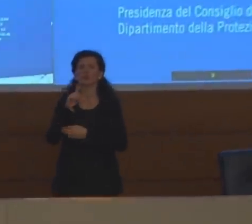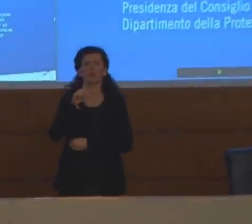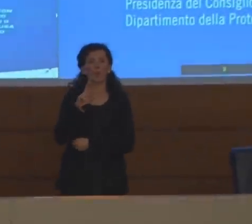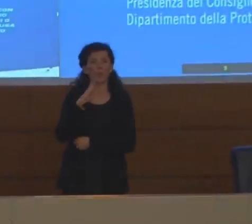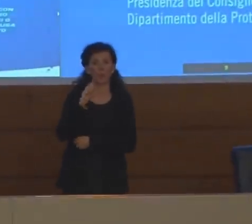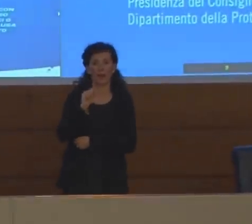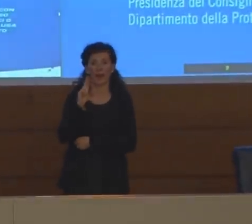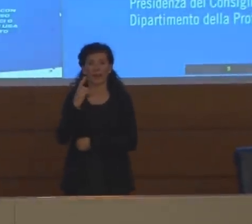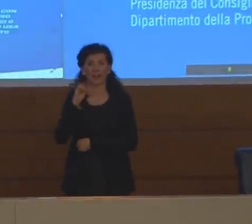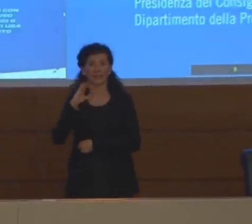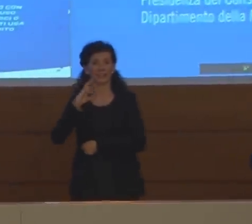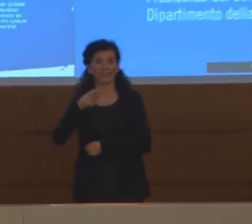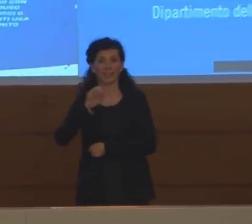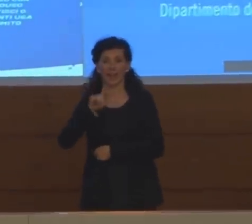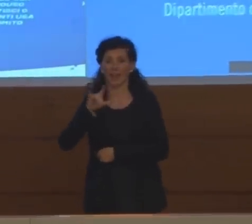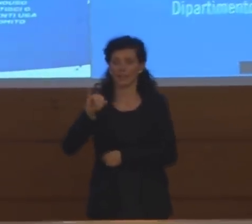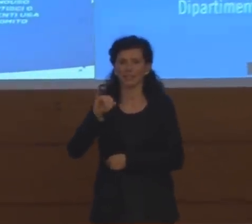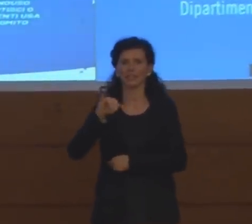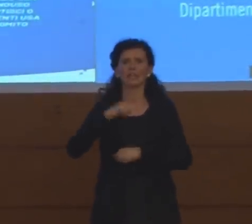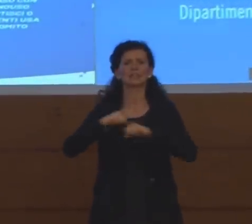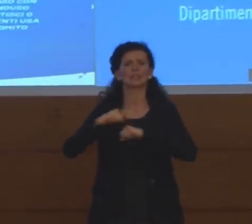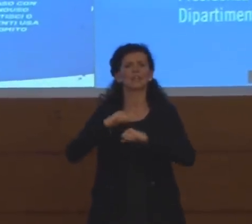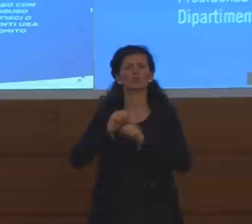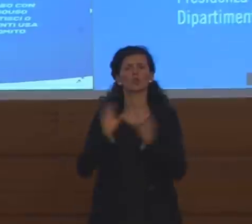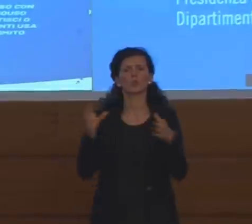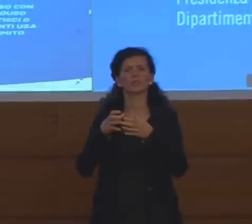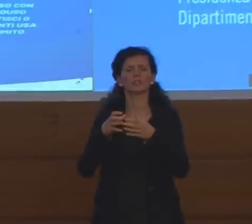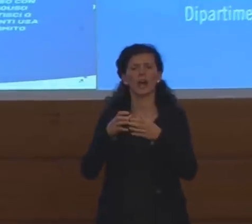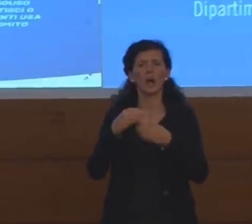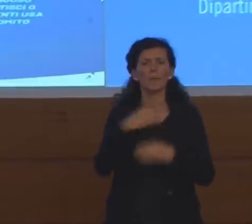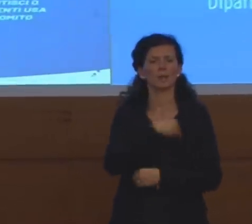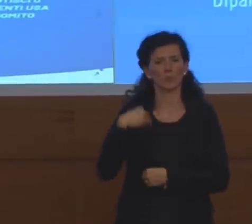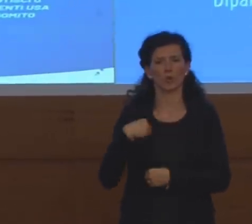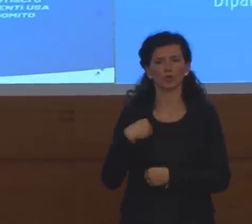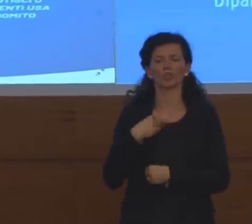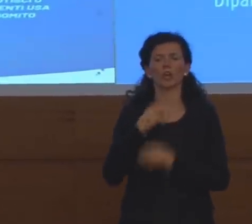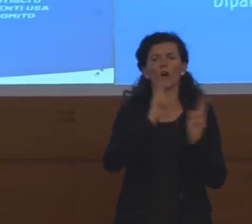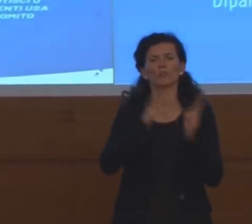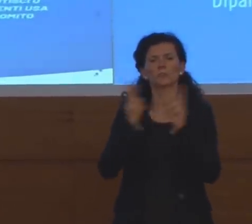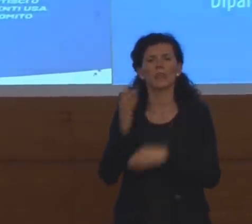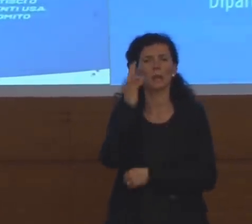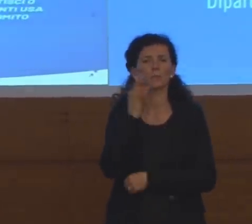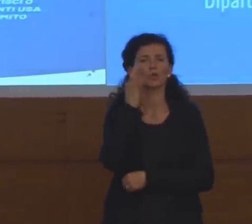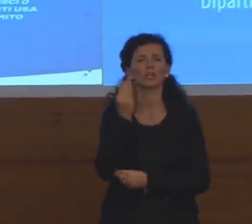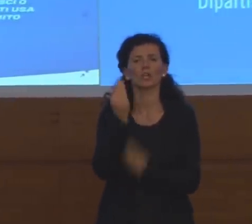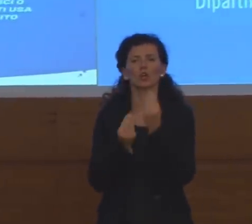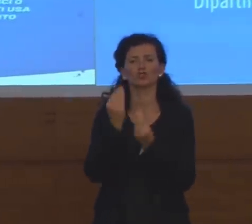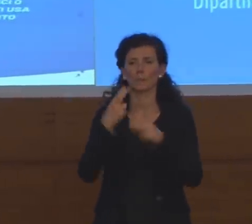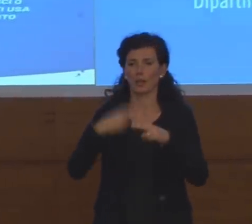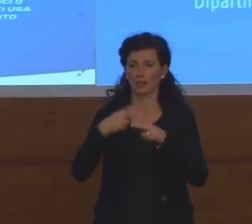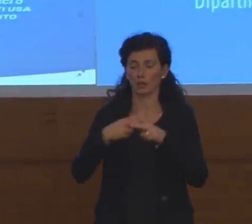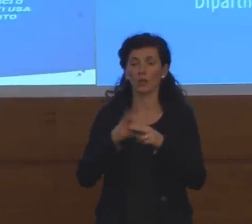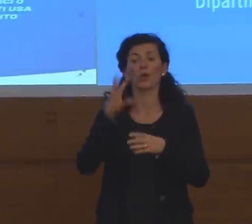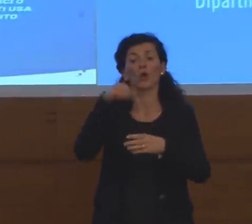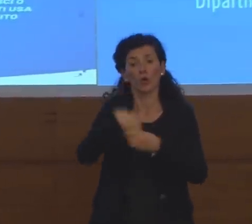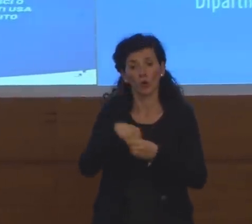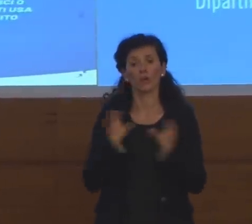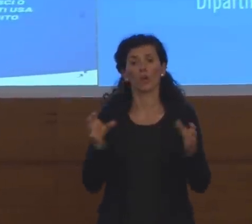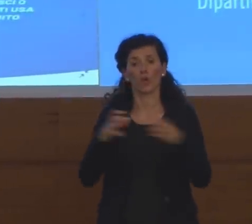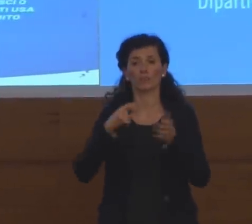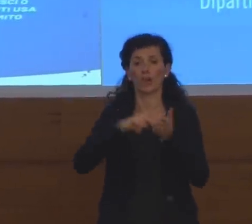Richeldi, il direttore dell'unità di pneumologia del Policlinico Gemelli di Roma e componente del Comitato Tecnico